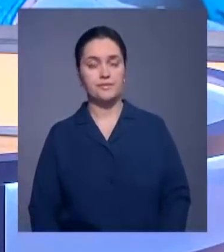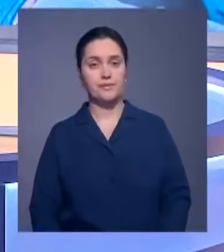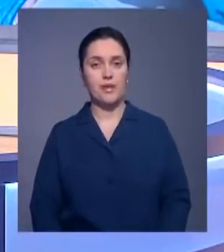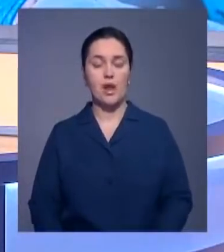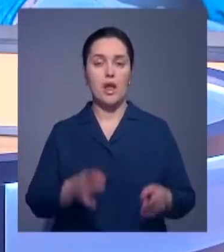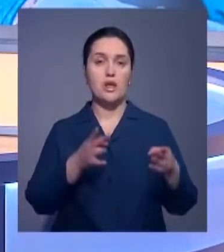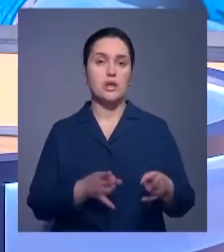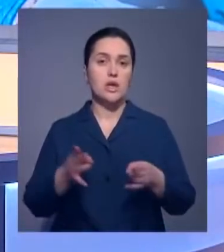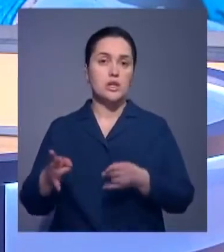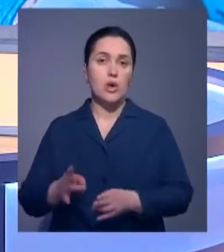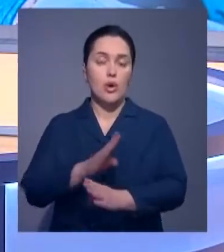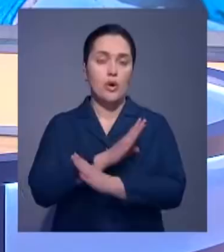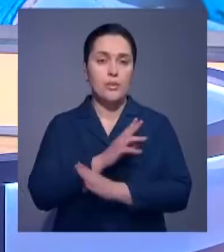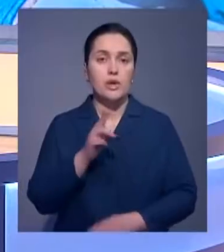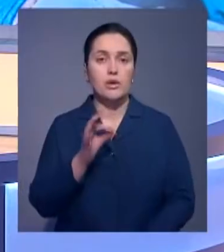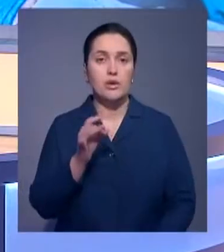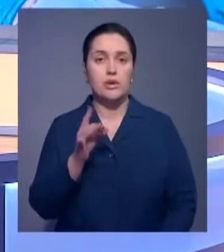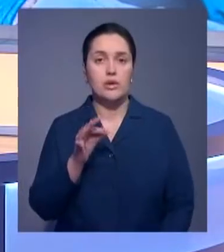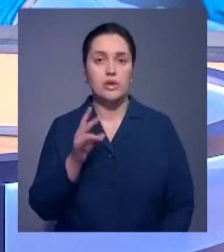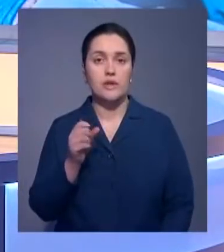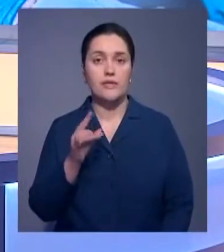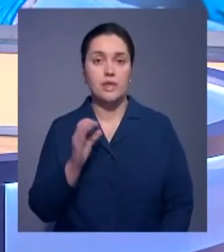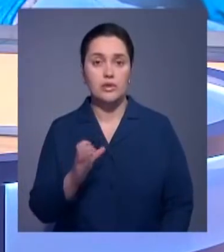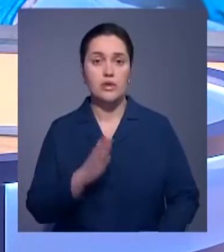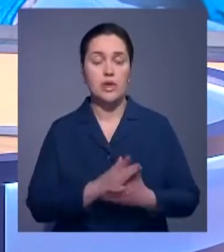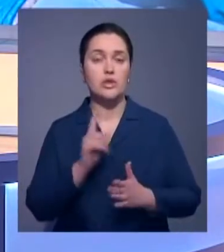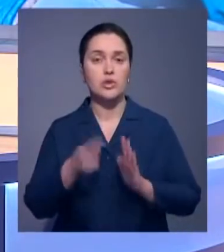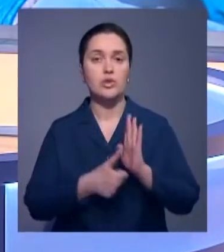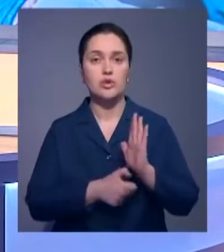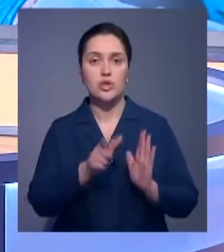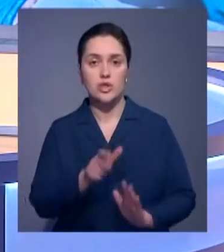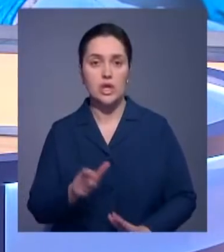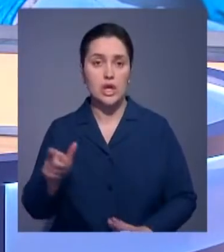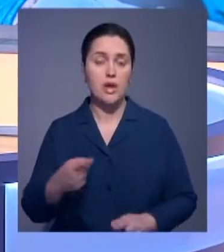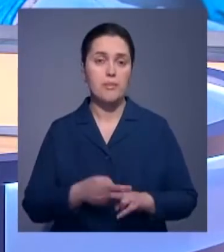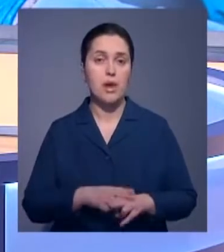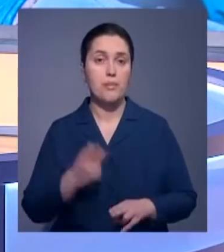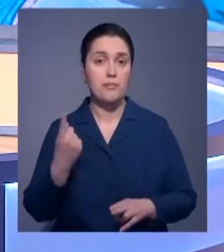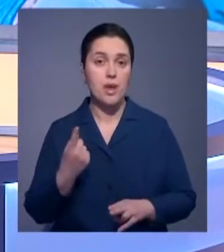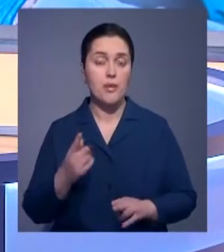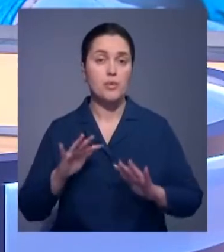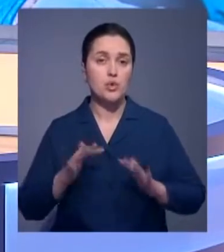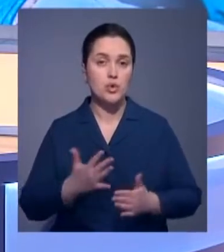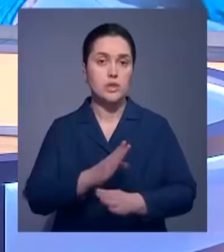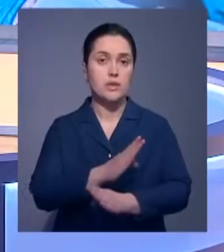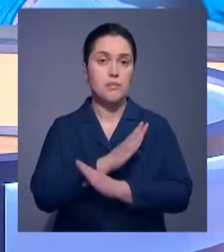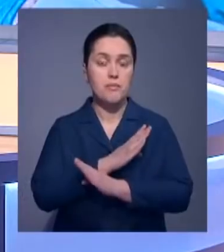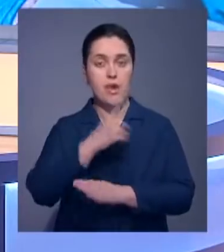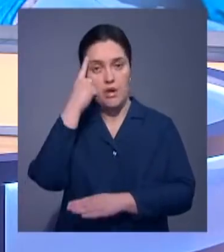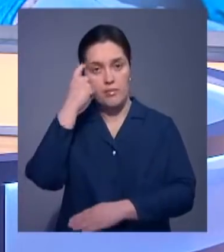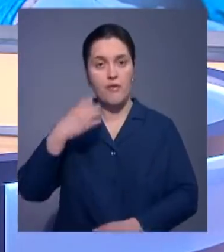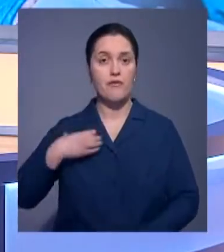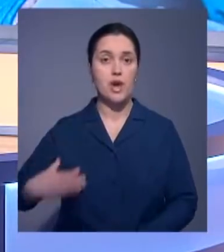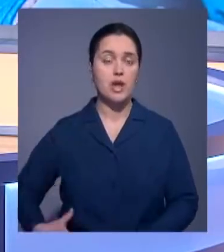Тем временем число жертв нового коронавируса COVID-19 превысило 1600 человек. Ранее о первом случае смерти от инфекции сообщила